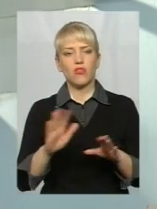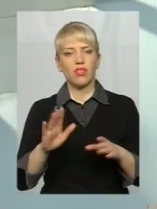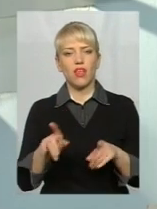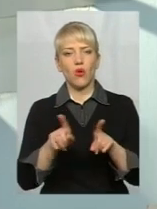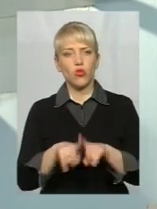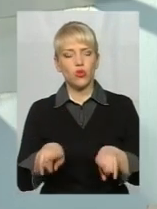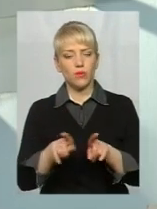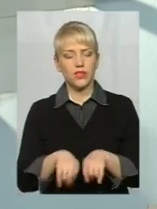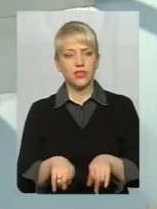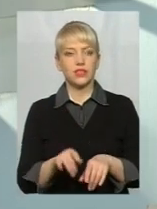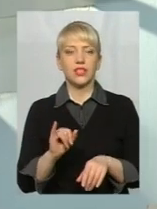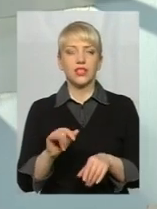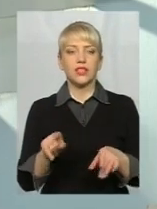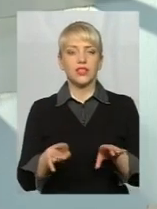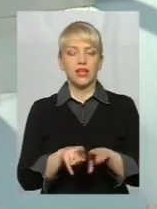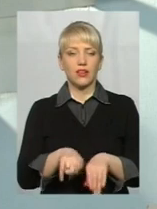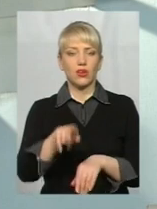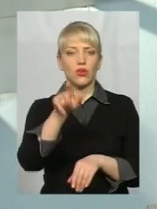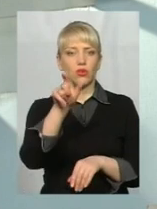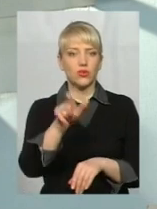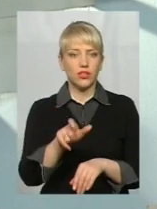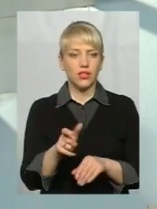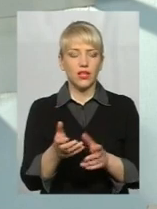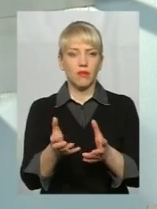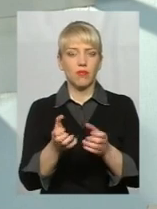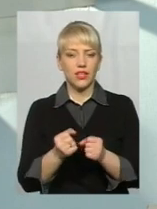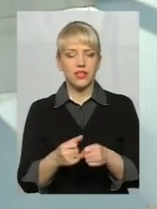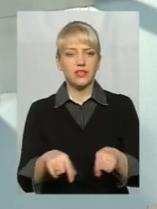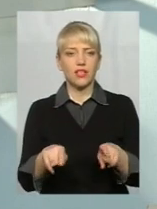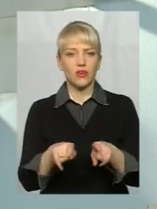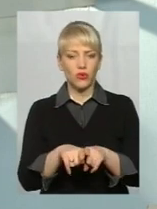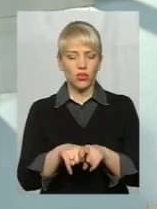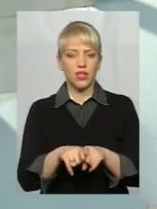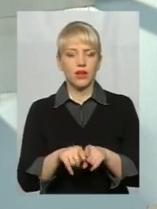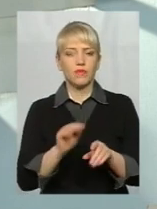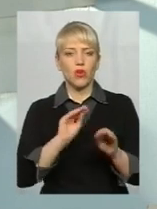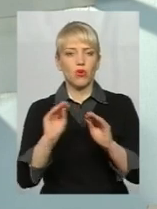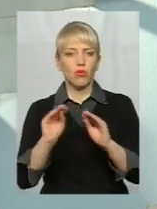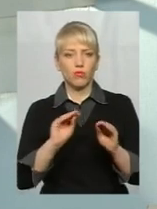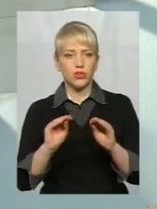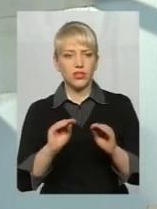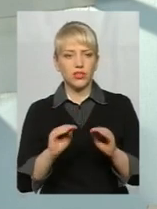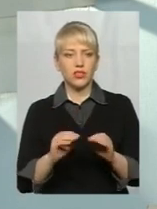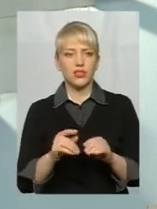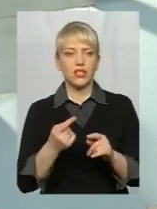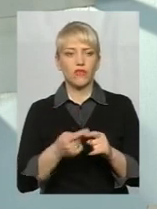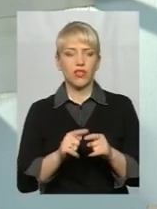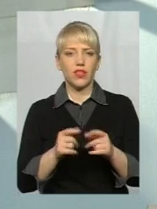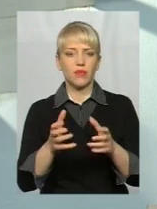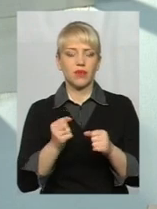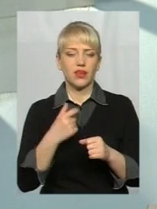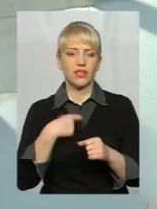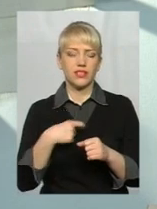у всіх. І таким чином людина бере от із такої композиції вчинків, вона бере для себе теж або